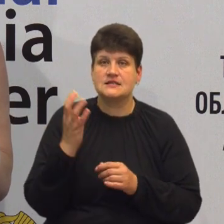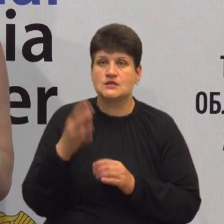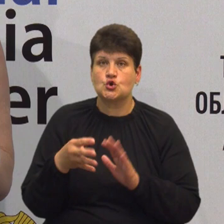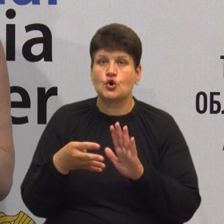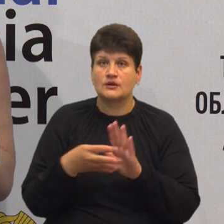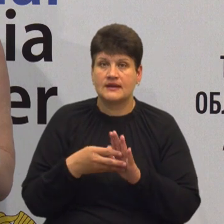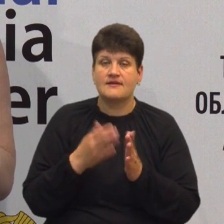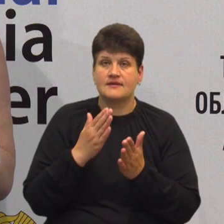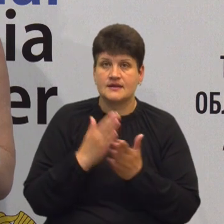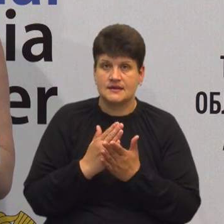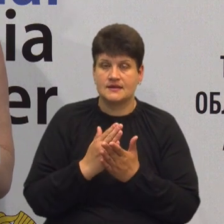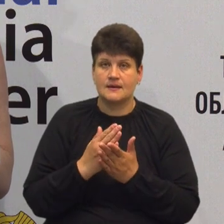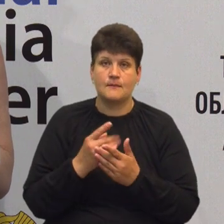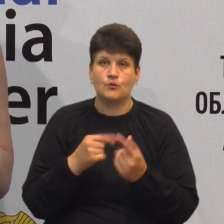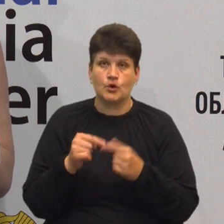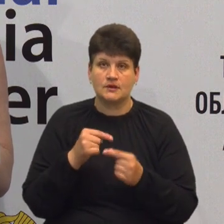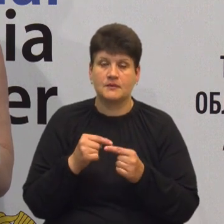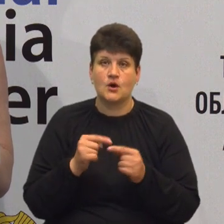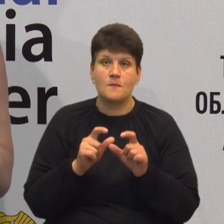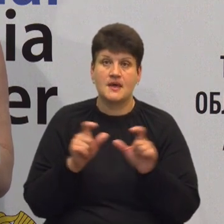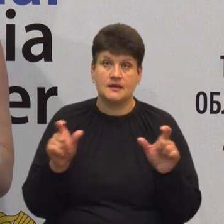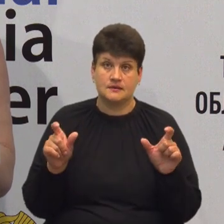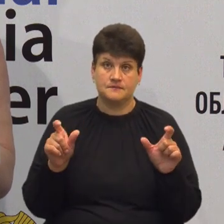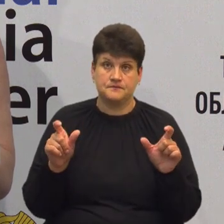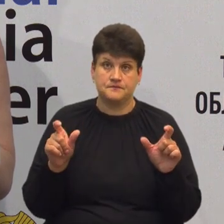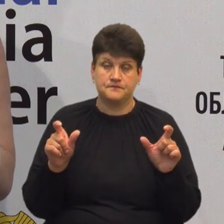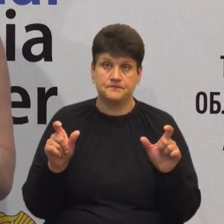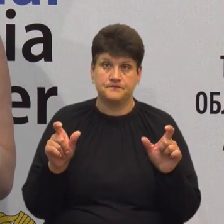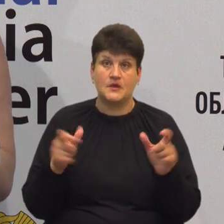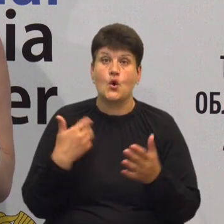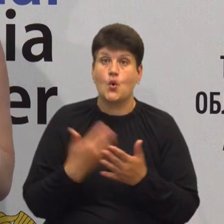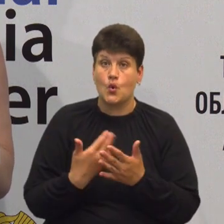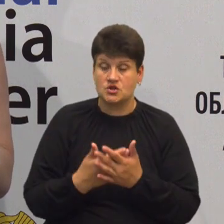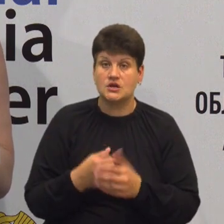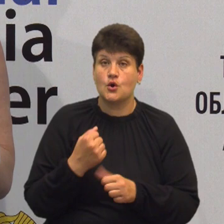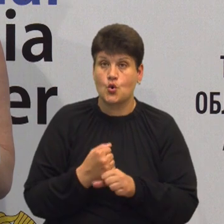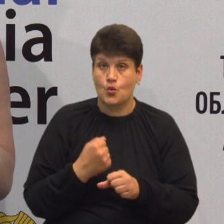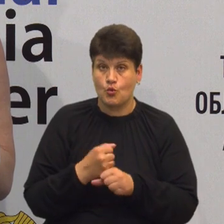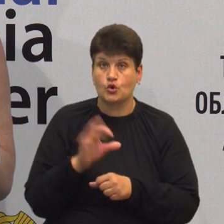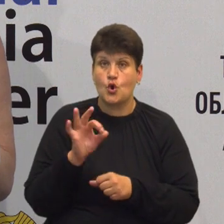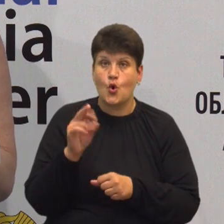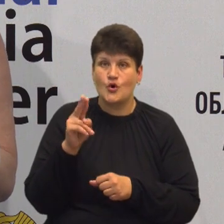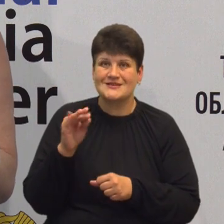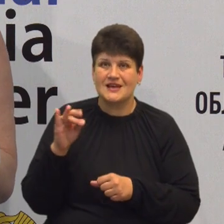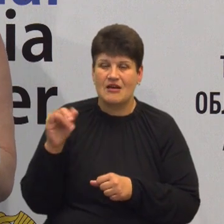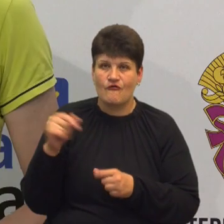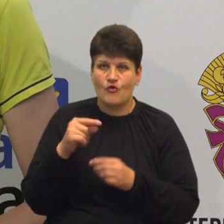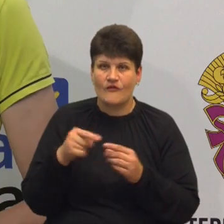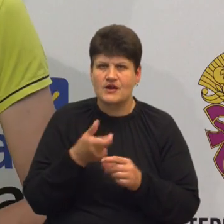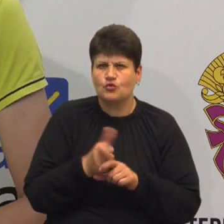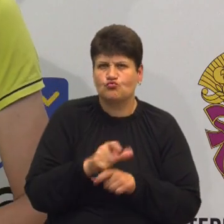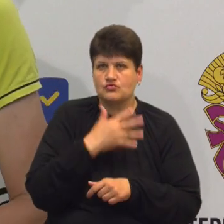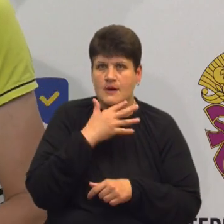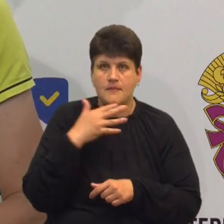оборонними об'єктами. А отже, роботи по оцифруванні в нас дуже і дуже багато.